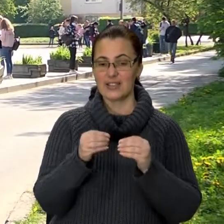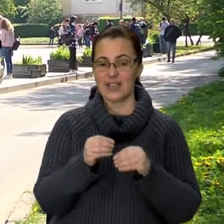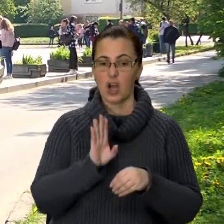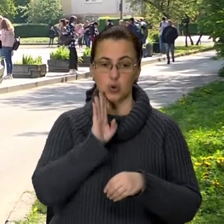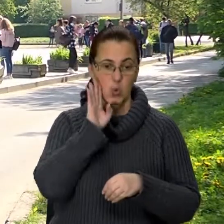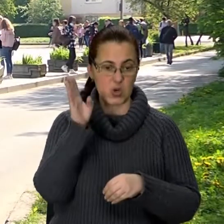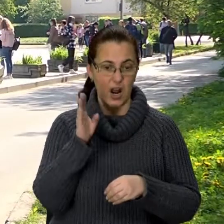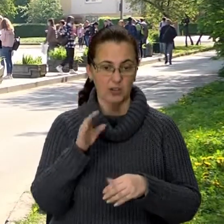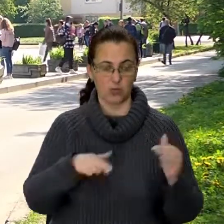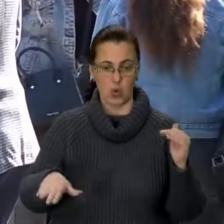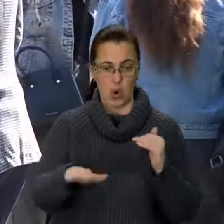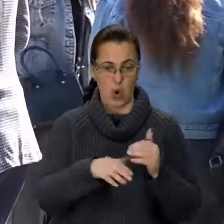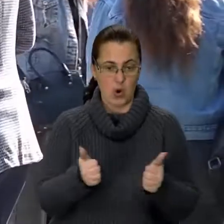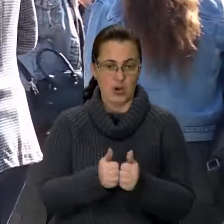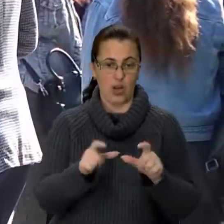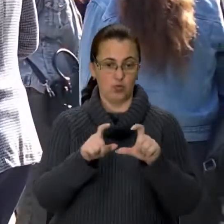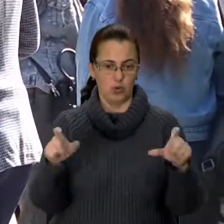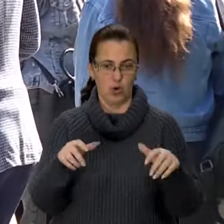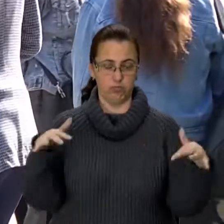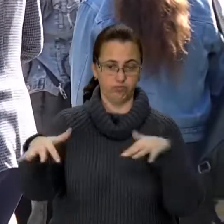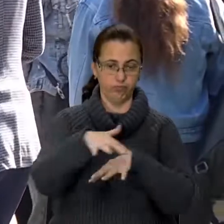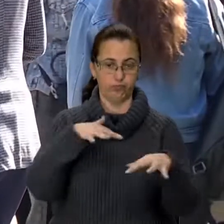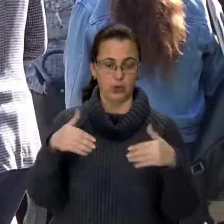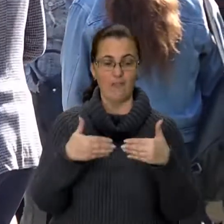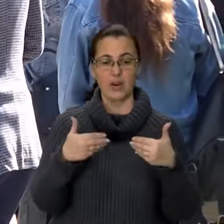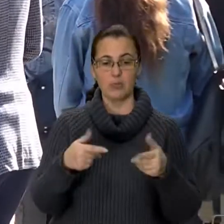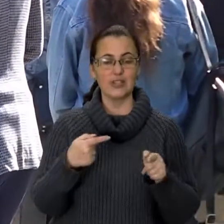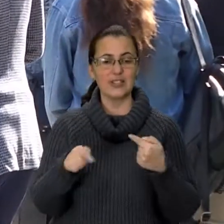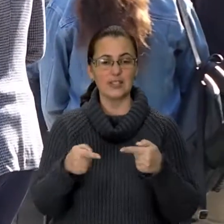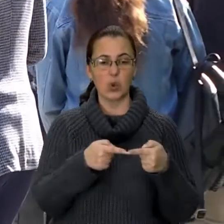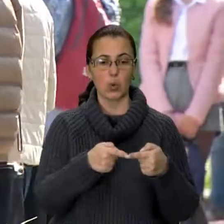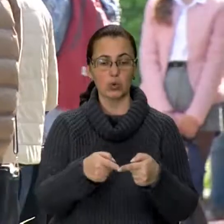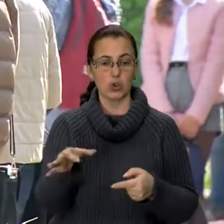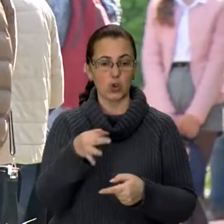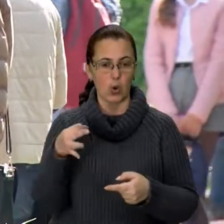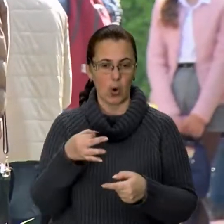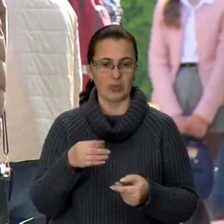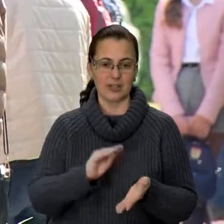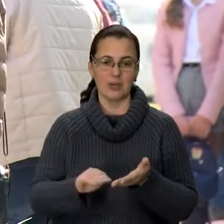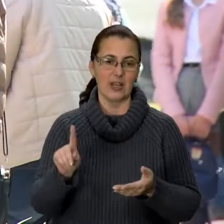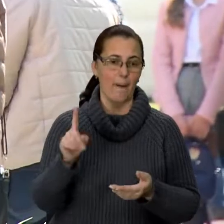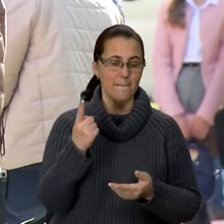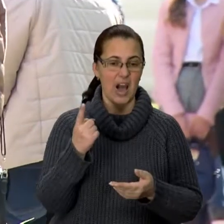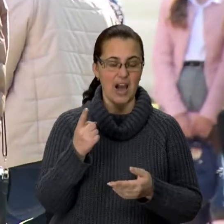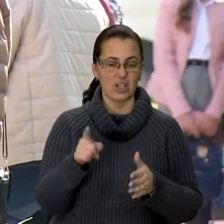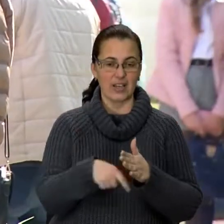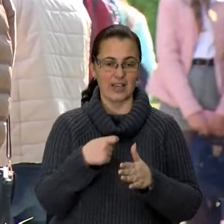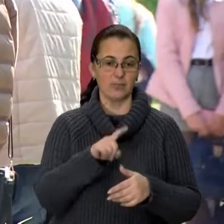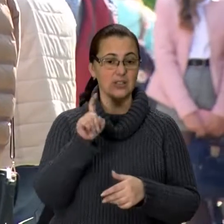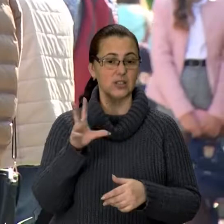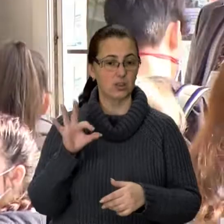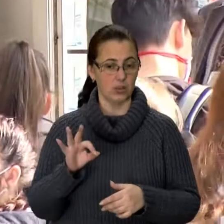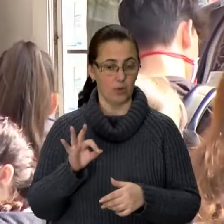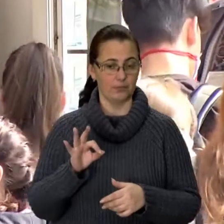ганку цієї львівської школи вже людно. Випускники з різних куточків області нині складатимуть свій перший іспит зовнішнього незалежного